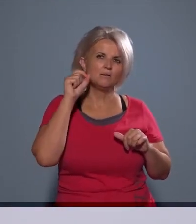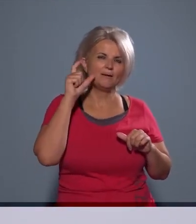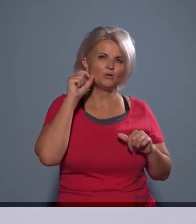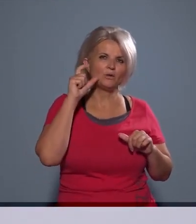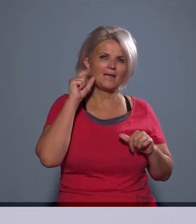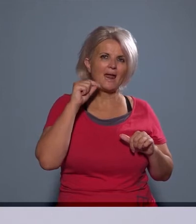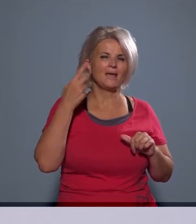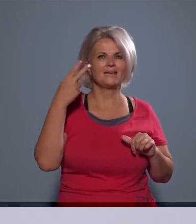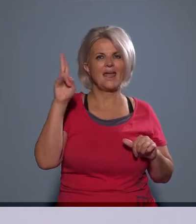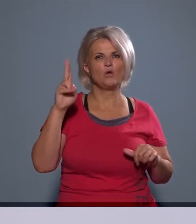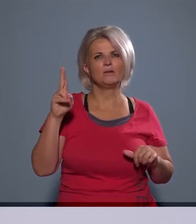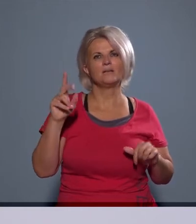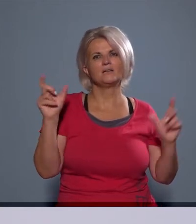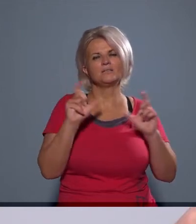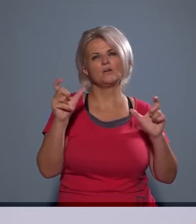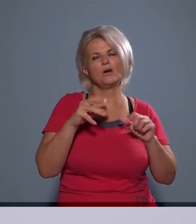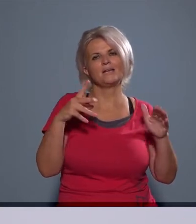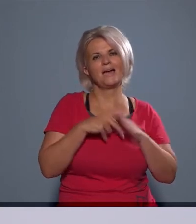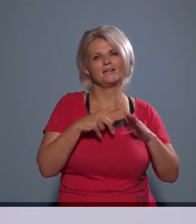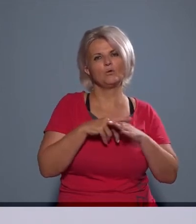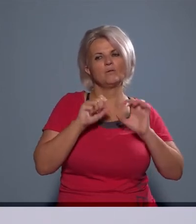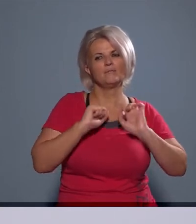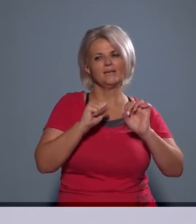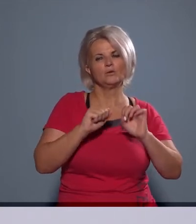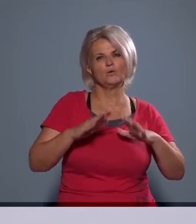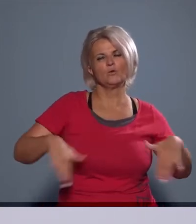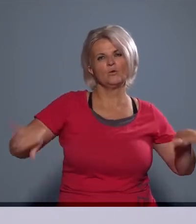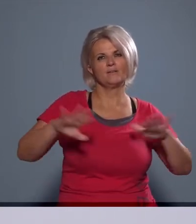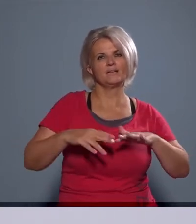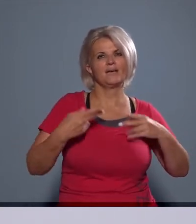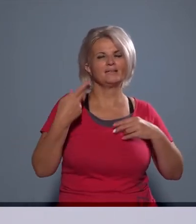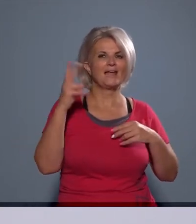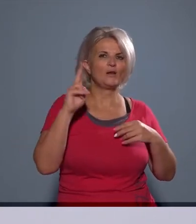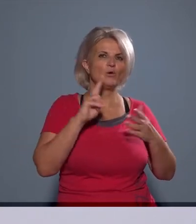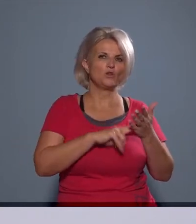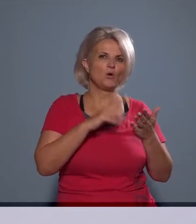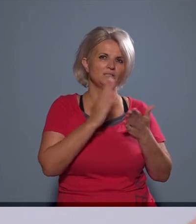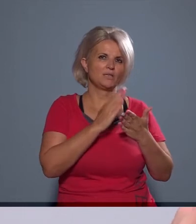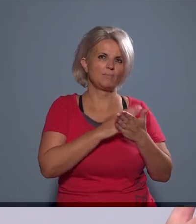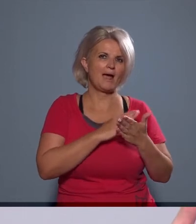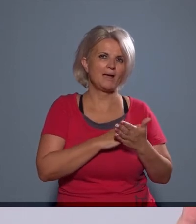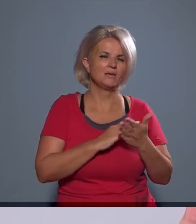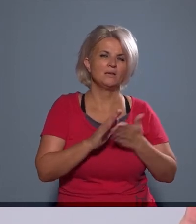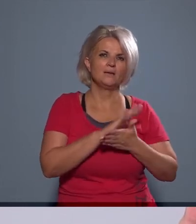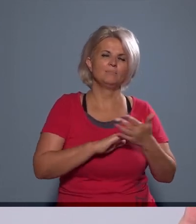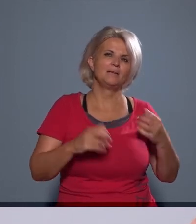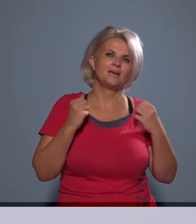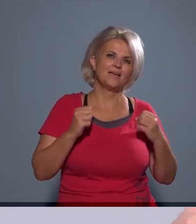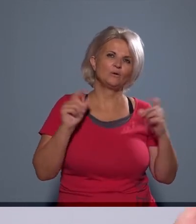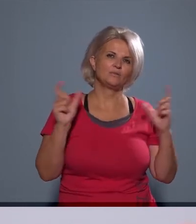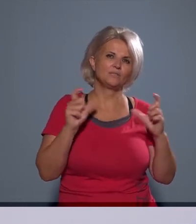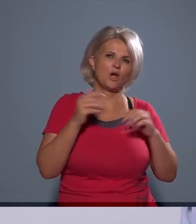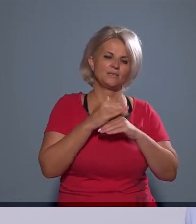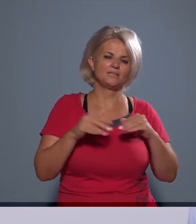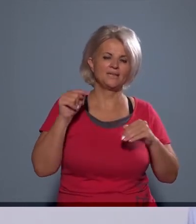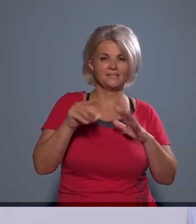zajgátló védővezeteket jelöl ki a jogszabály, arra tekintettel, hogy ott milyen erős a zajszint, és ezért